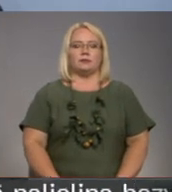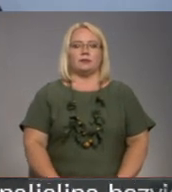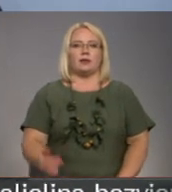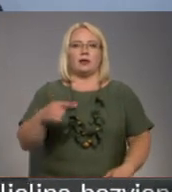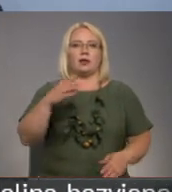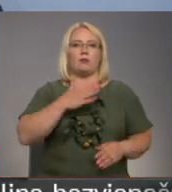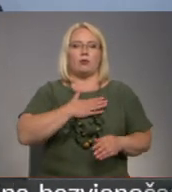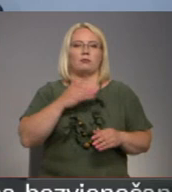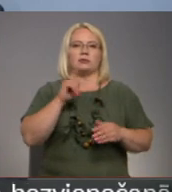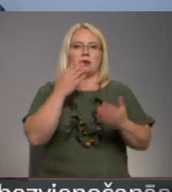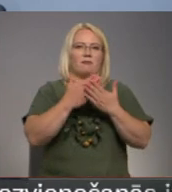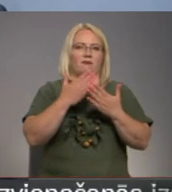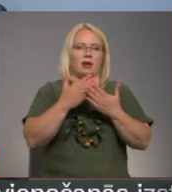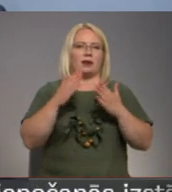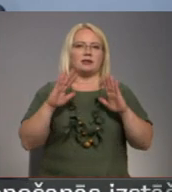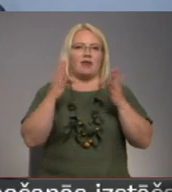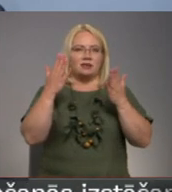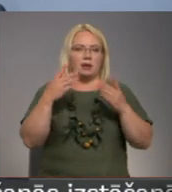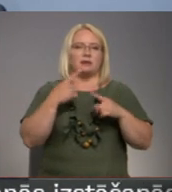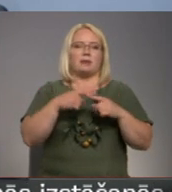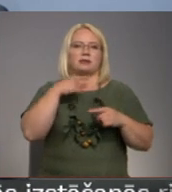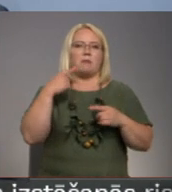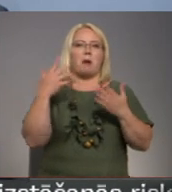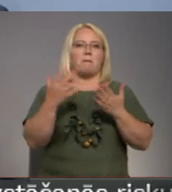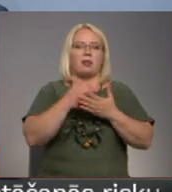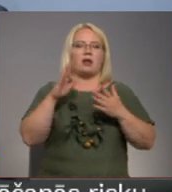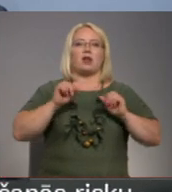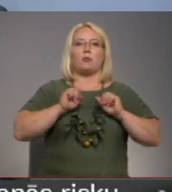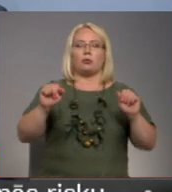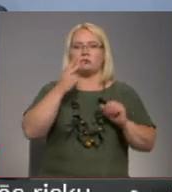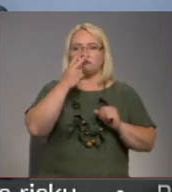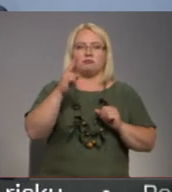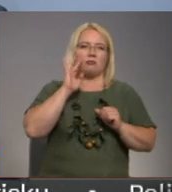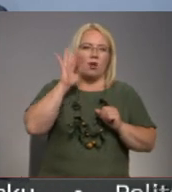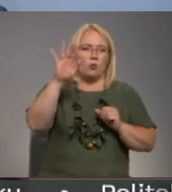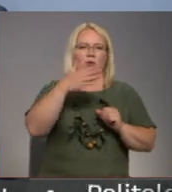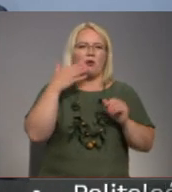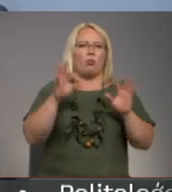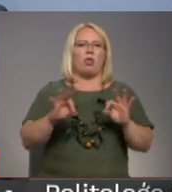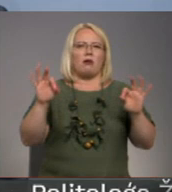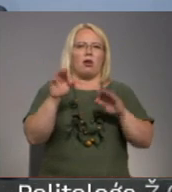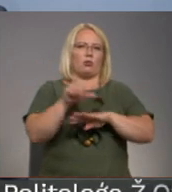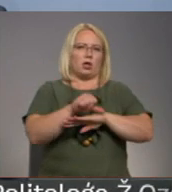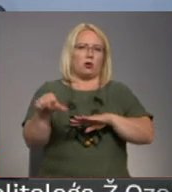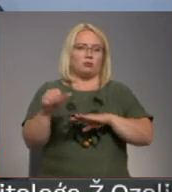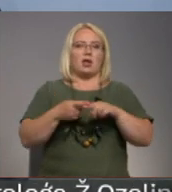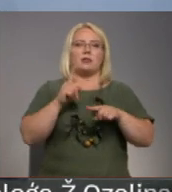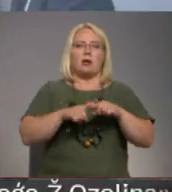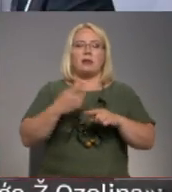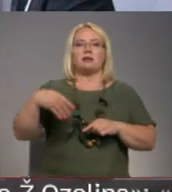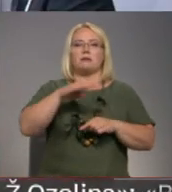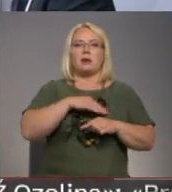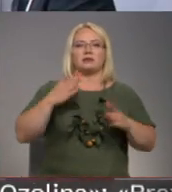Uz viņu veiksmīgas pirmais pozigas mēs gribam panākt, ka varam droši skatīties nākotnē un mums nav nekādi ierobežojumi. Tāpēc mēs